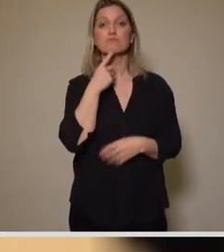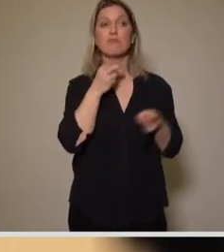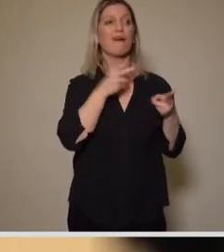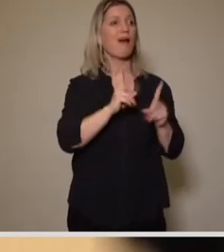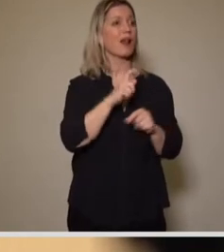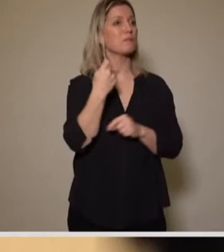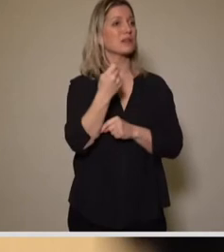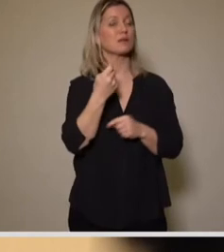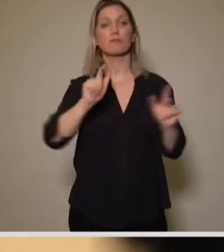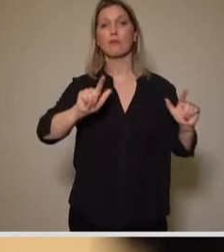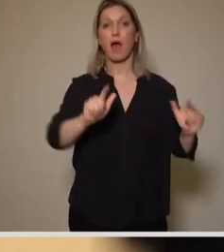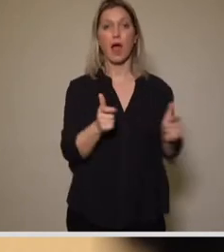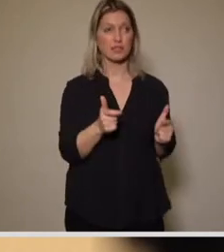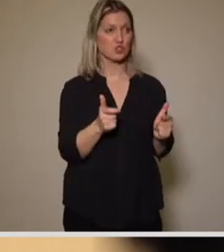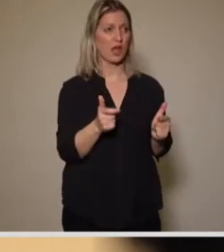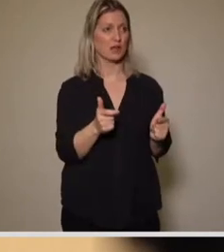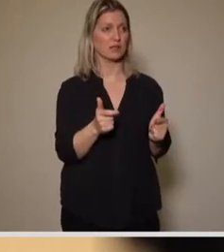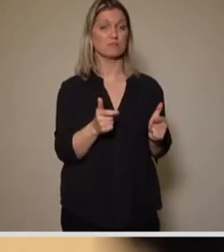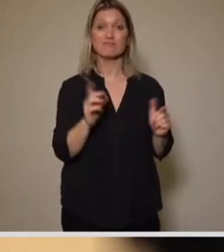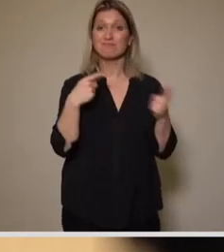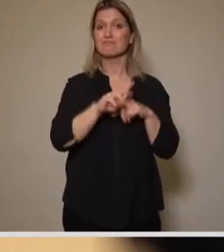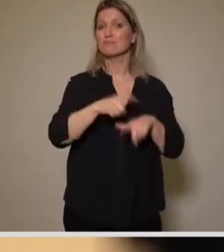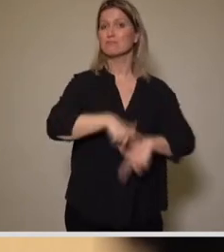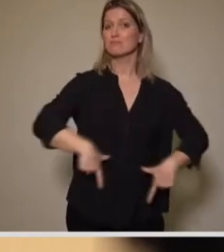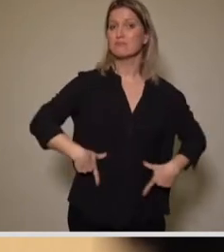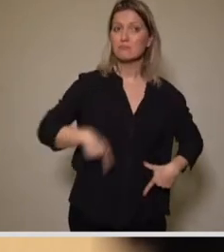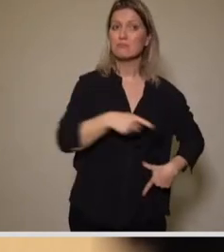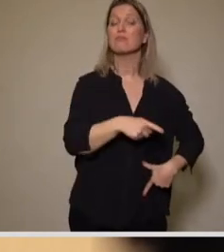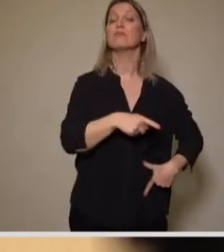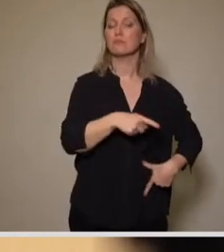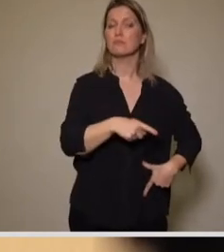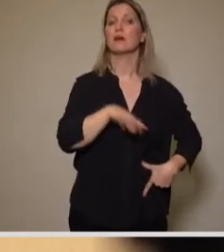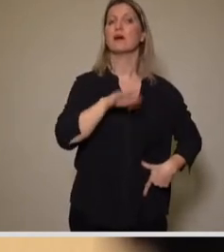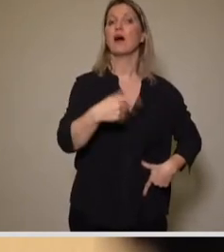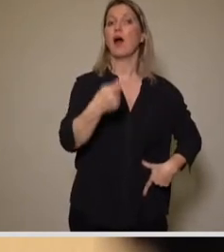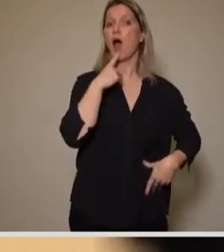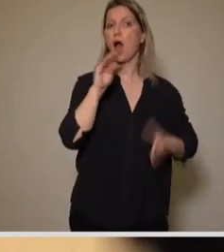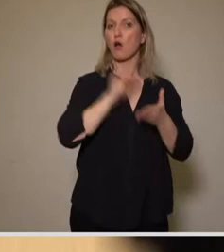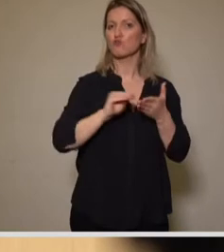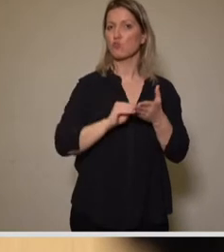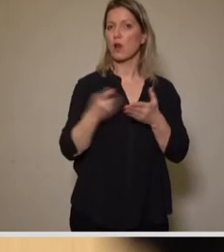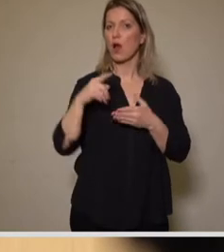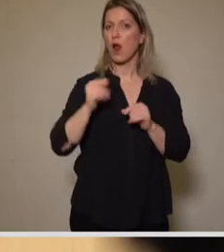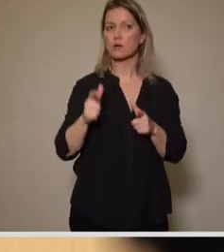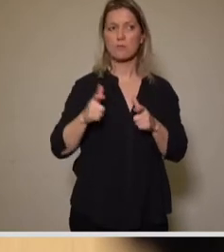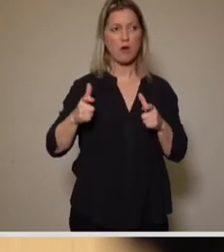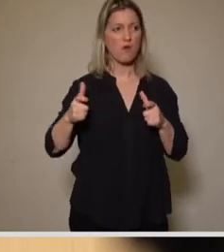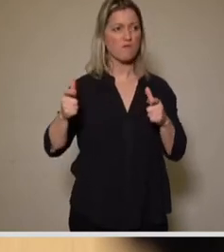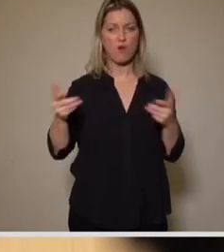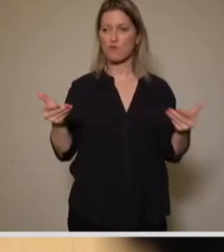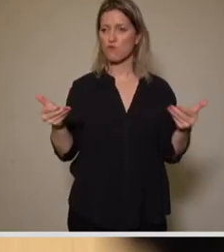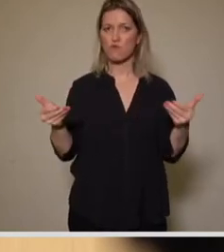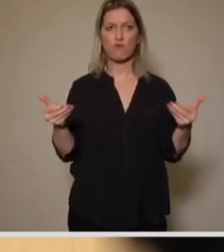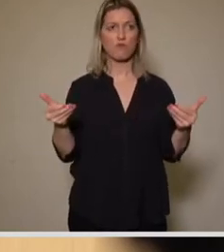Bereich Kindertagesstätten auch mit der sukzessiven Öffnung von Schulen das Infektionsgeschehen